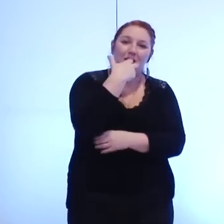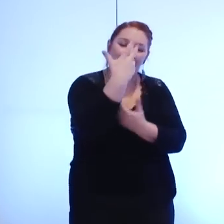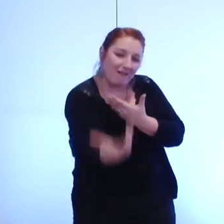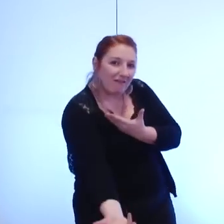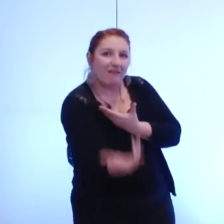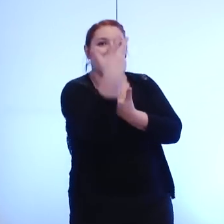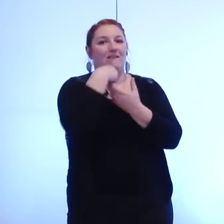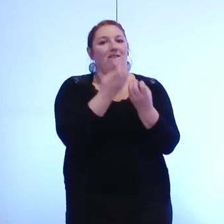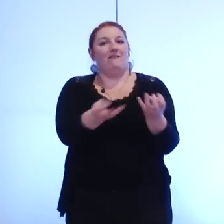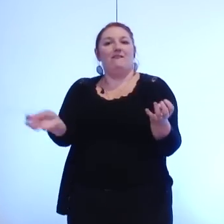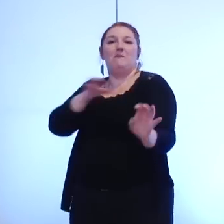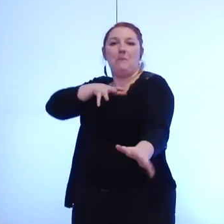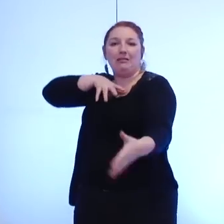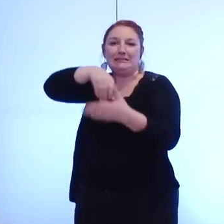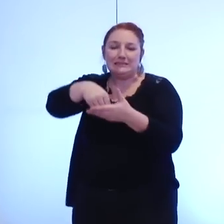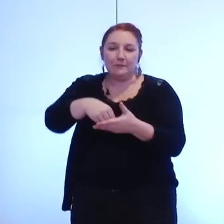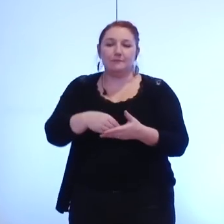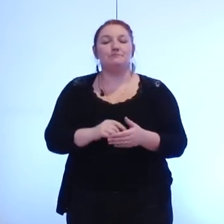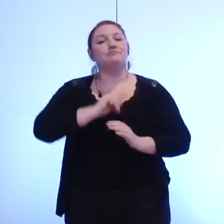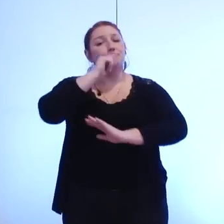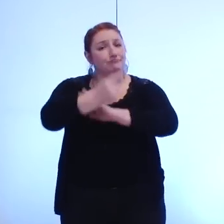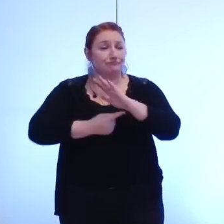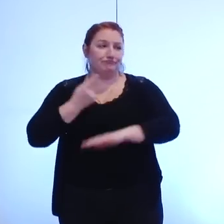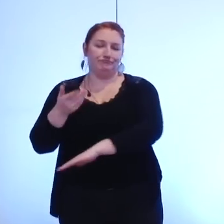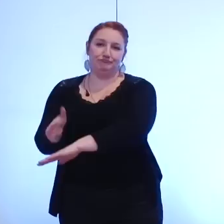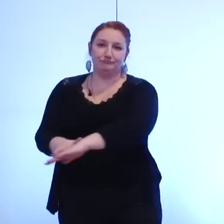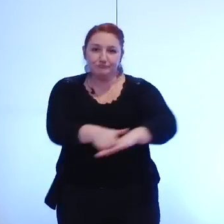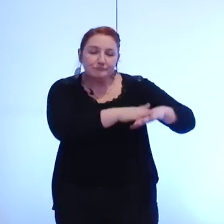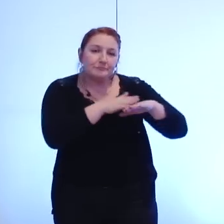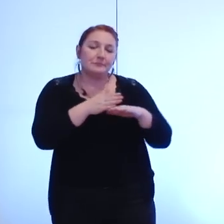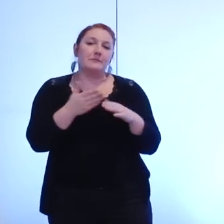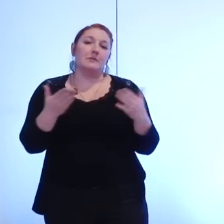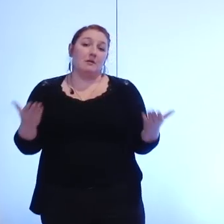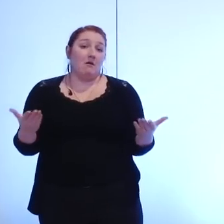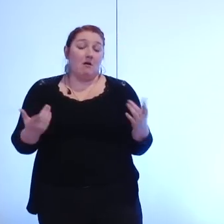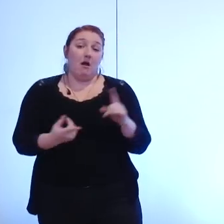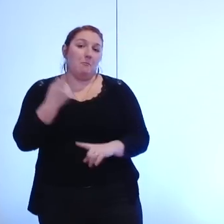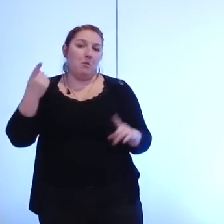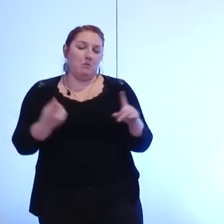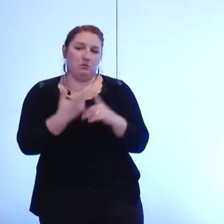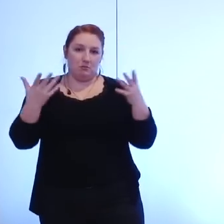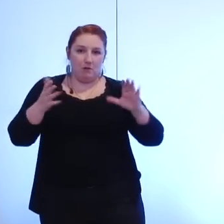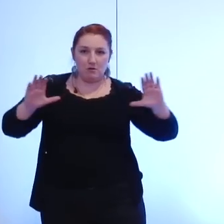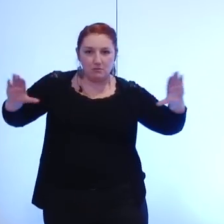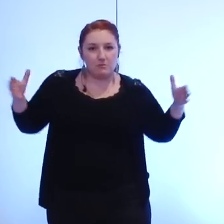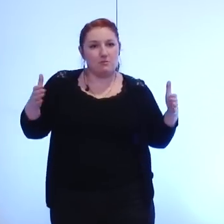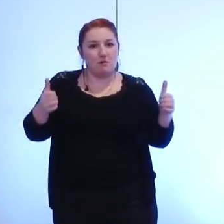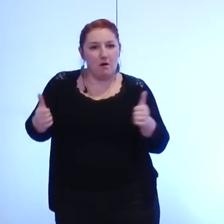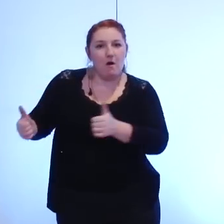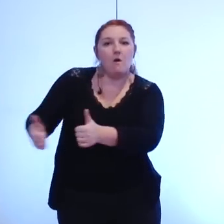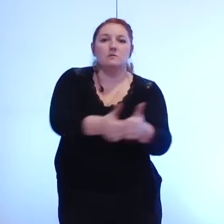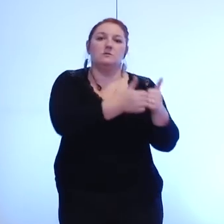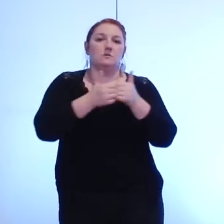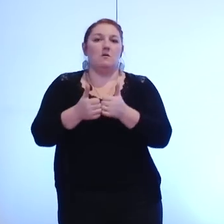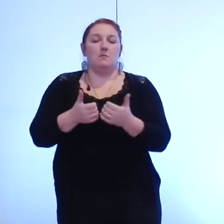permettez-moi enfin de redire ici l'importance qu'il y a à ce que ensemble nous nous mobilisions pour